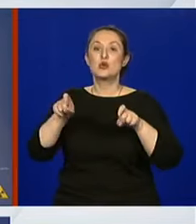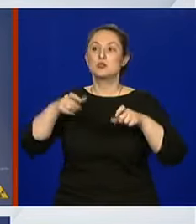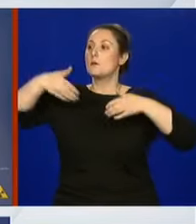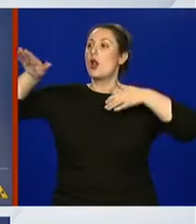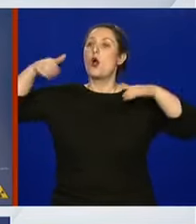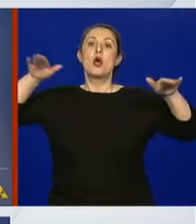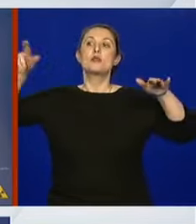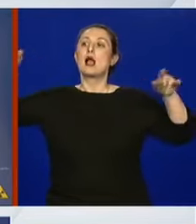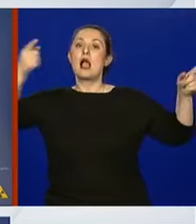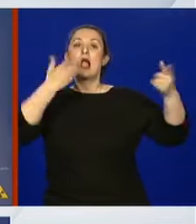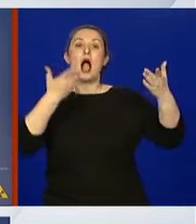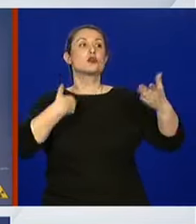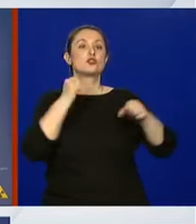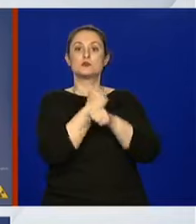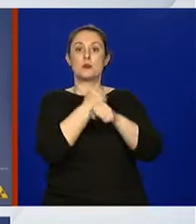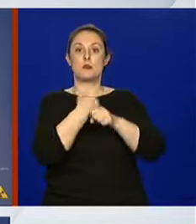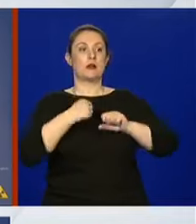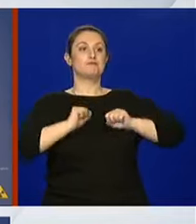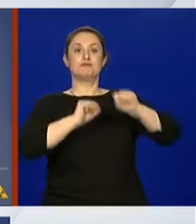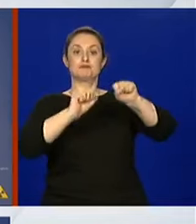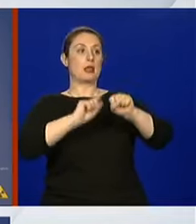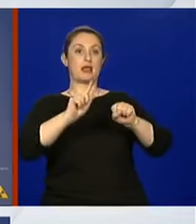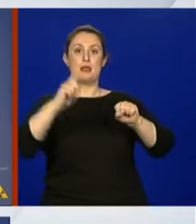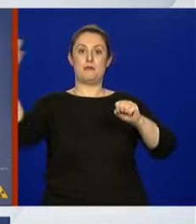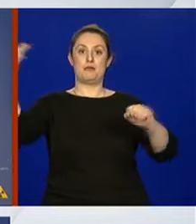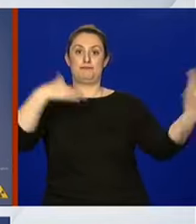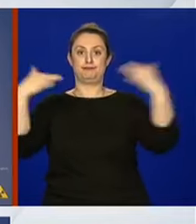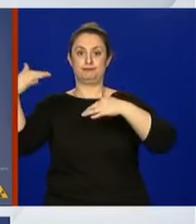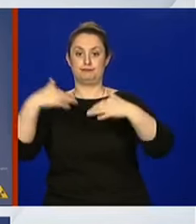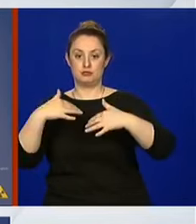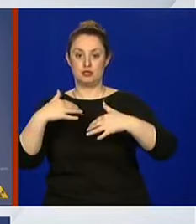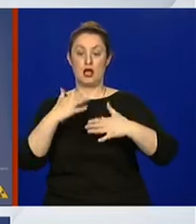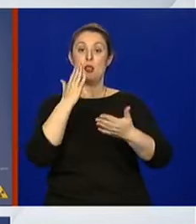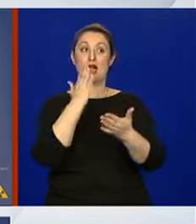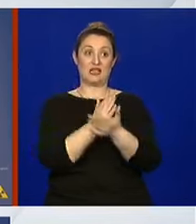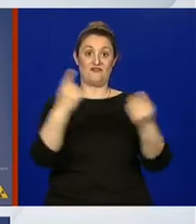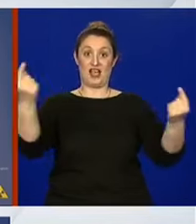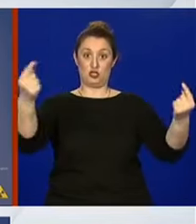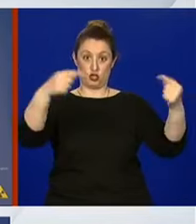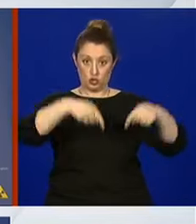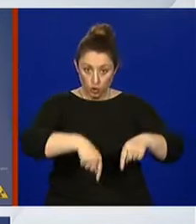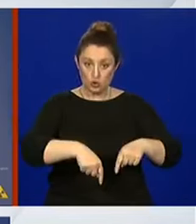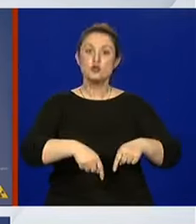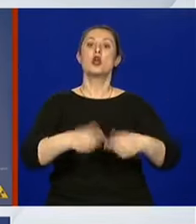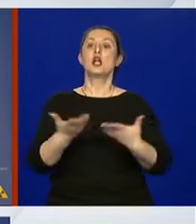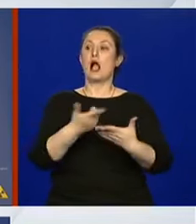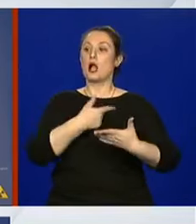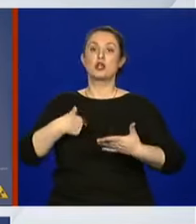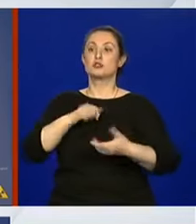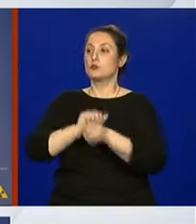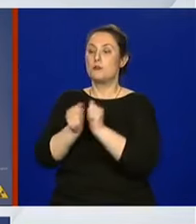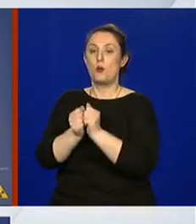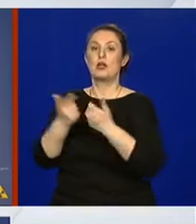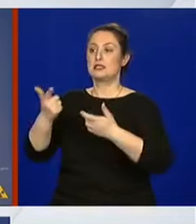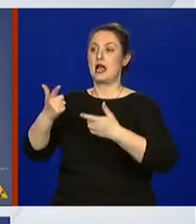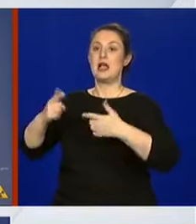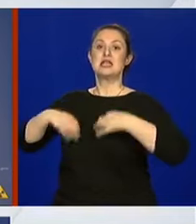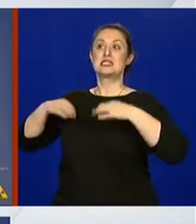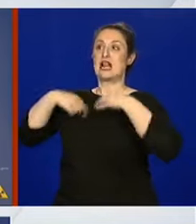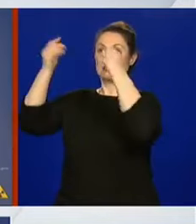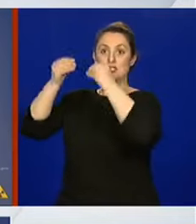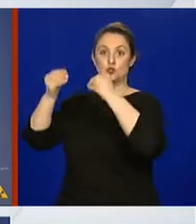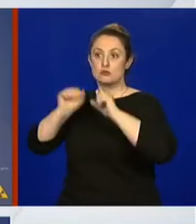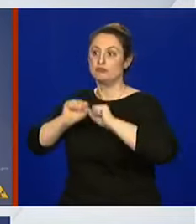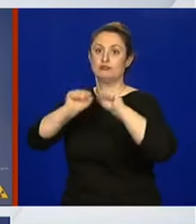uđe u Republiku Hrvatsku, znate. Pa onda kad je već ušao, branili smo zdravstveni sustav i tu su se desili nekakvi proboj. Međutim,